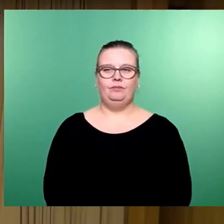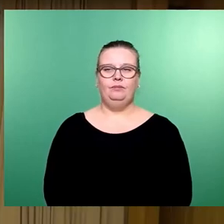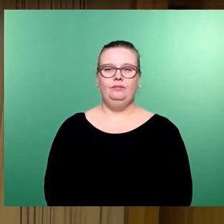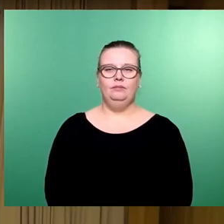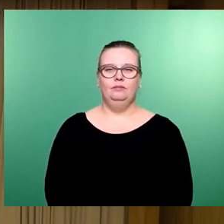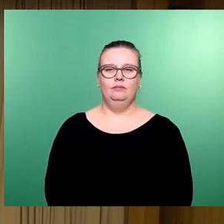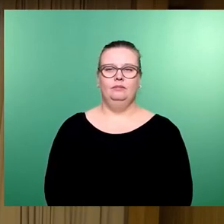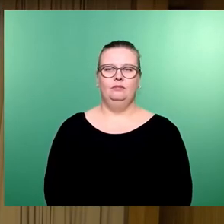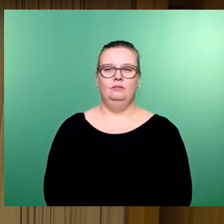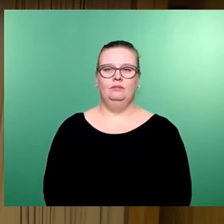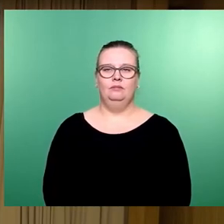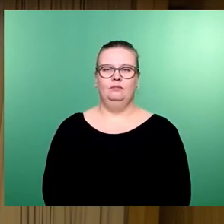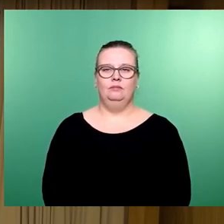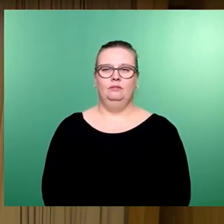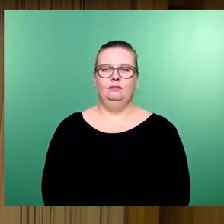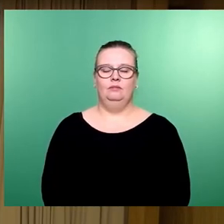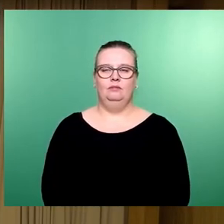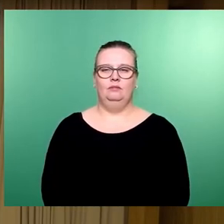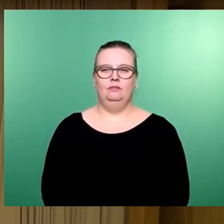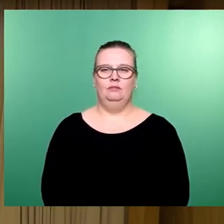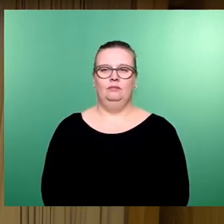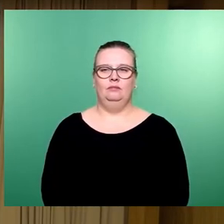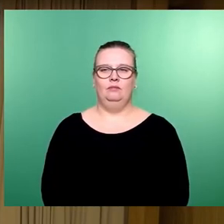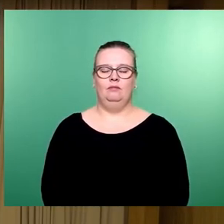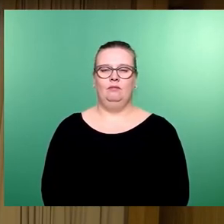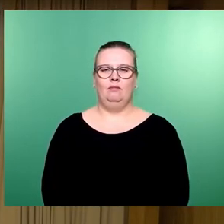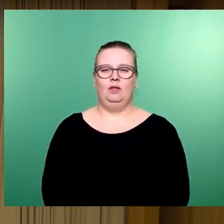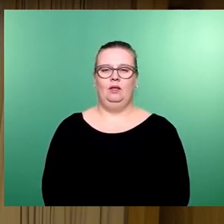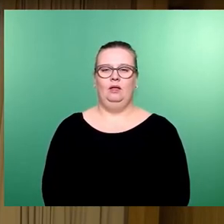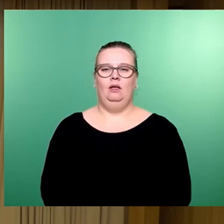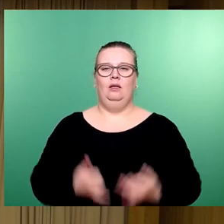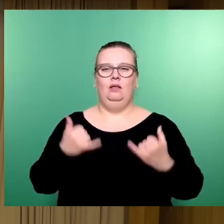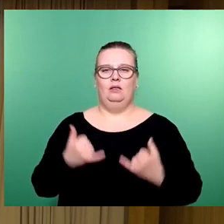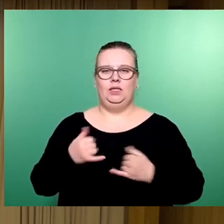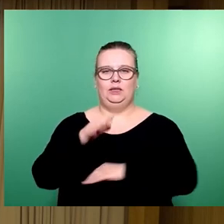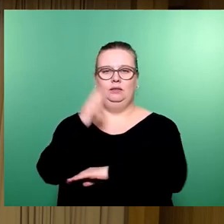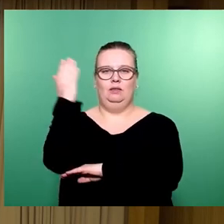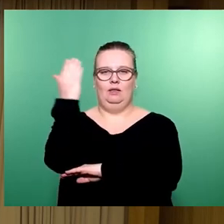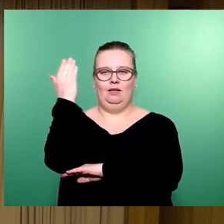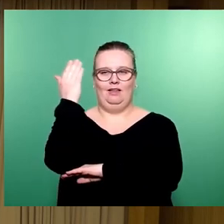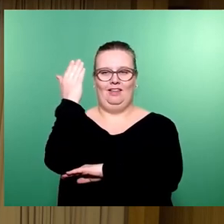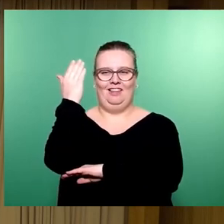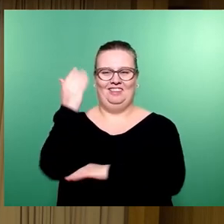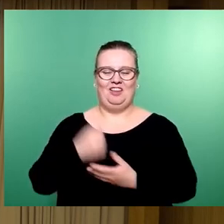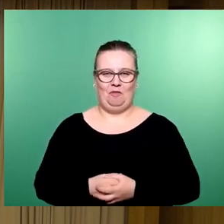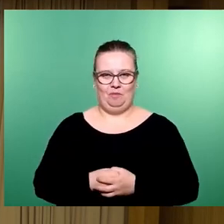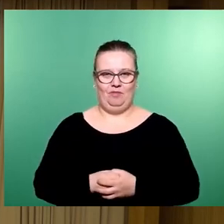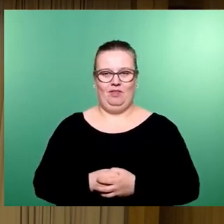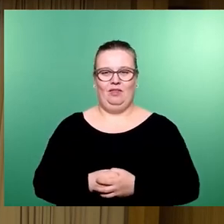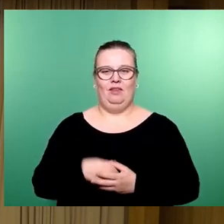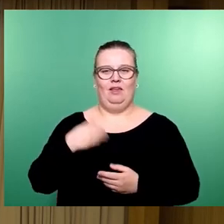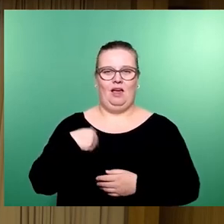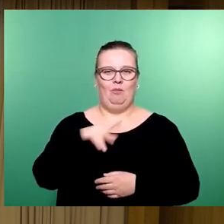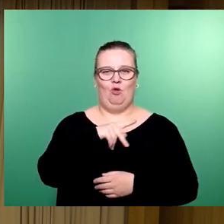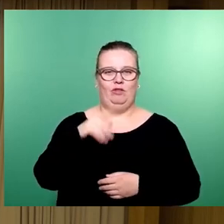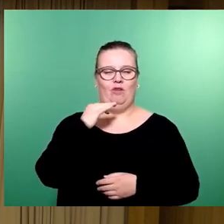So, dann gehen wir jetzt nach der Fraktionsrunde in die weiteren Rednern. Es beginnt Herr Blödner, dann Frau Abel,